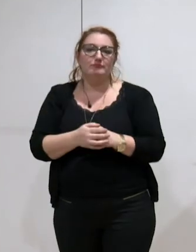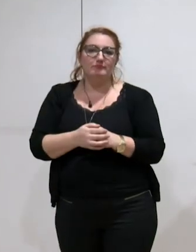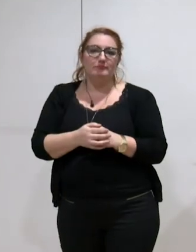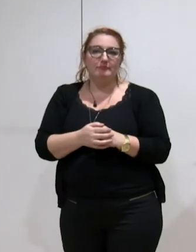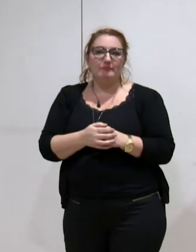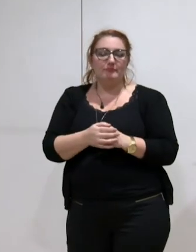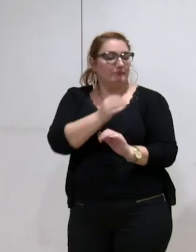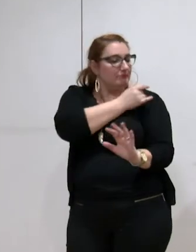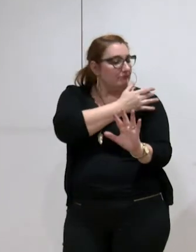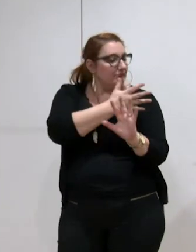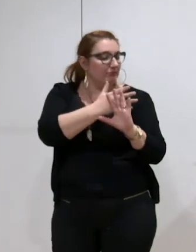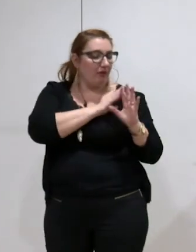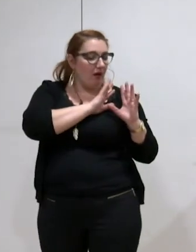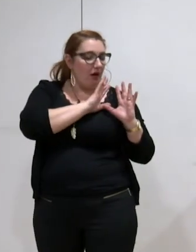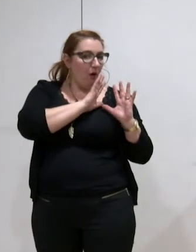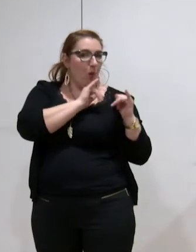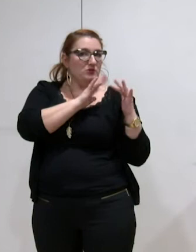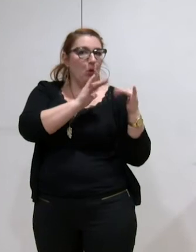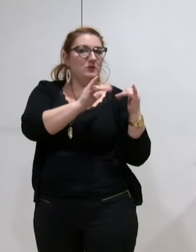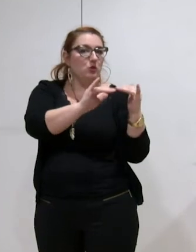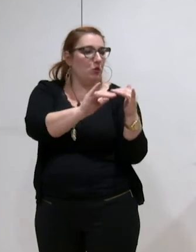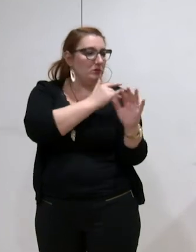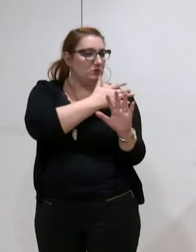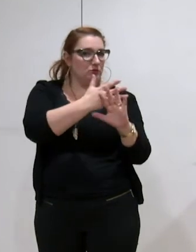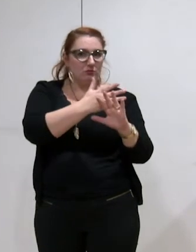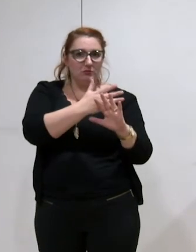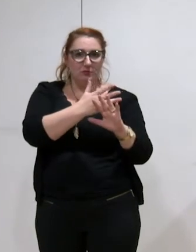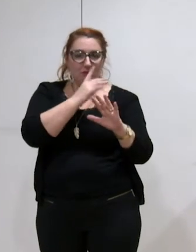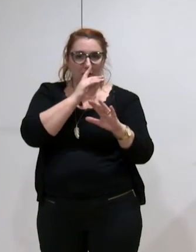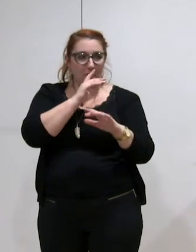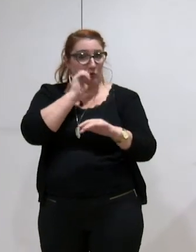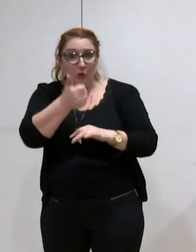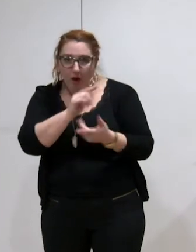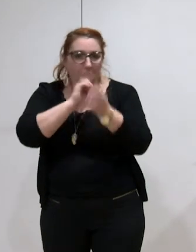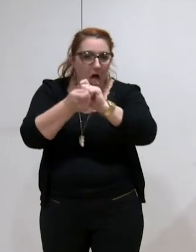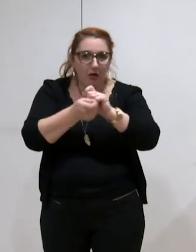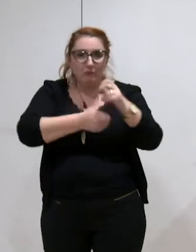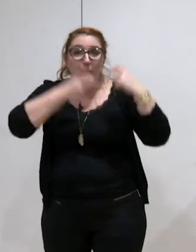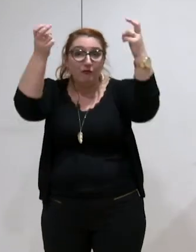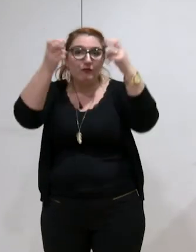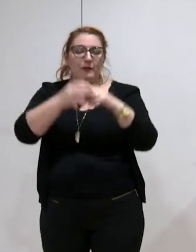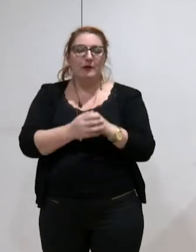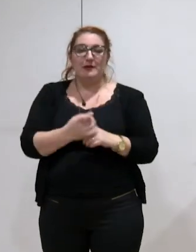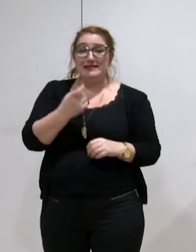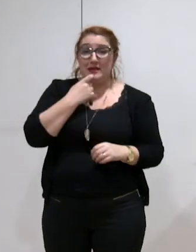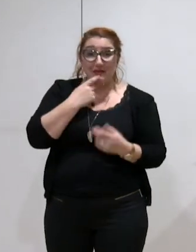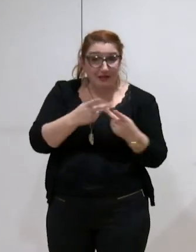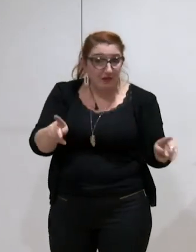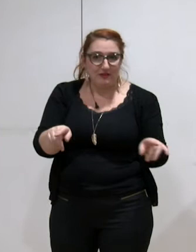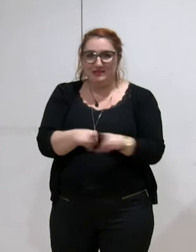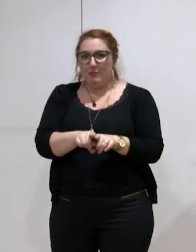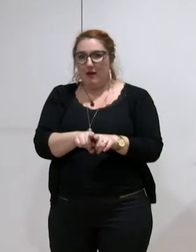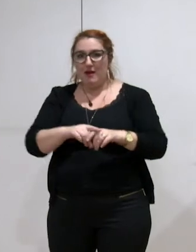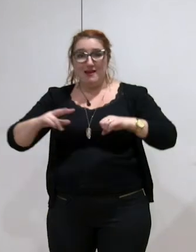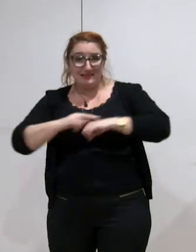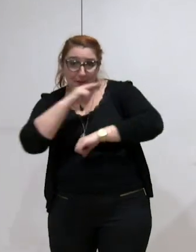travaux précédents de la commission locale d'évaluation des charges transférées. Il en est de même pour Saint-Martin-d'Air, pour Saint-Martin-le-Vinou,